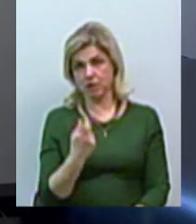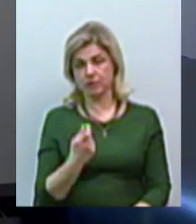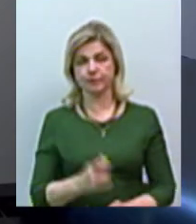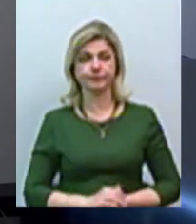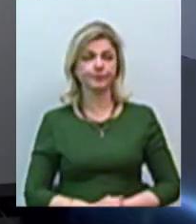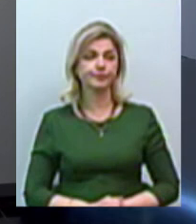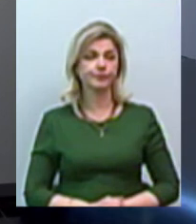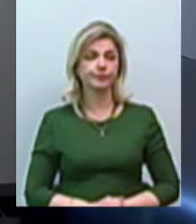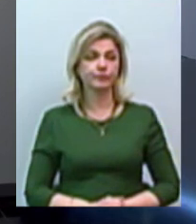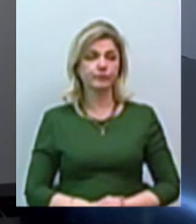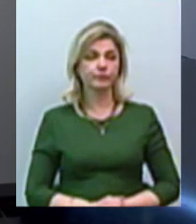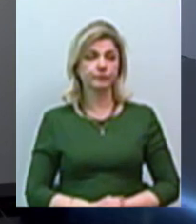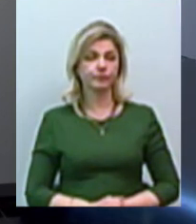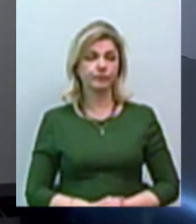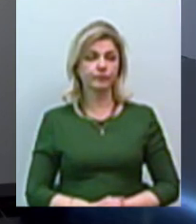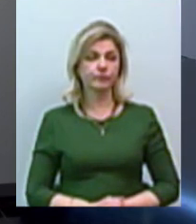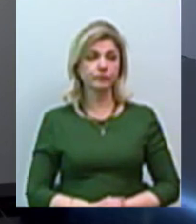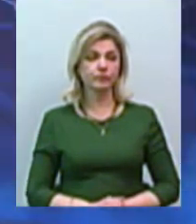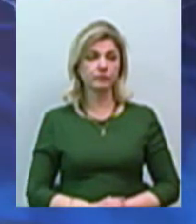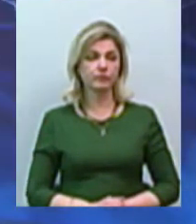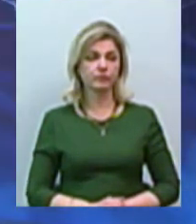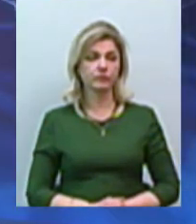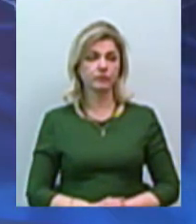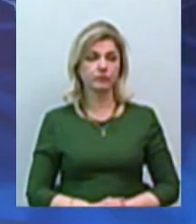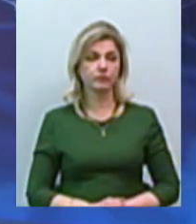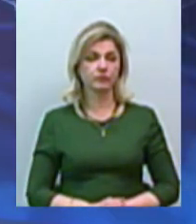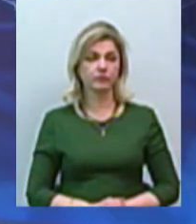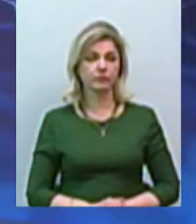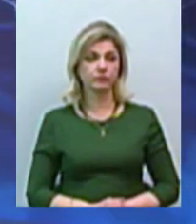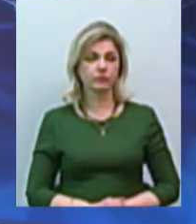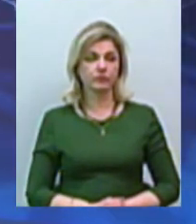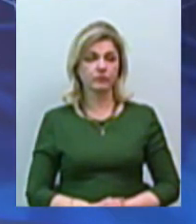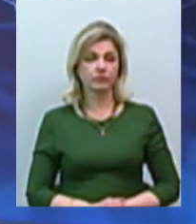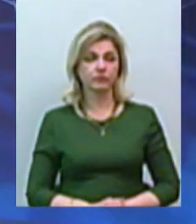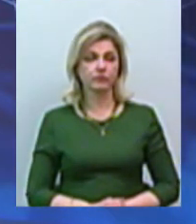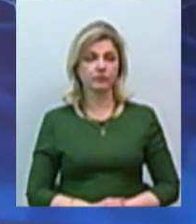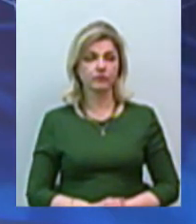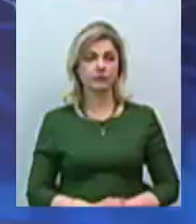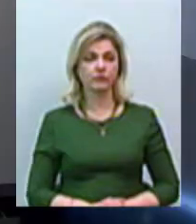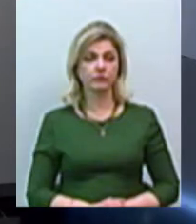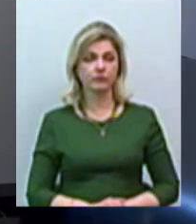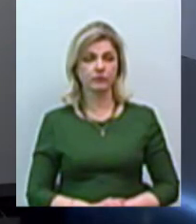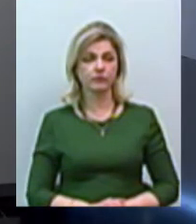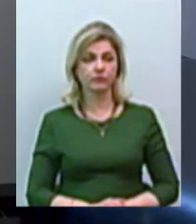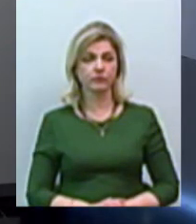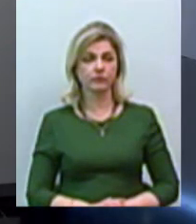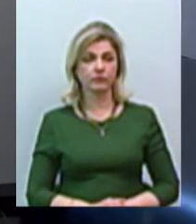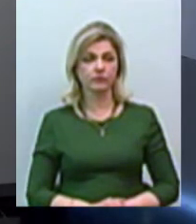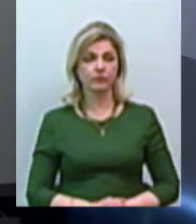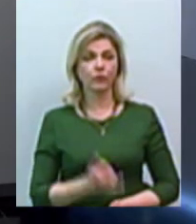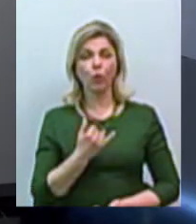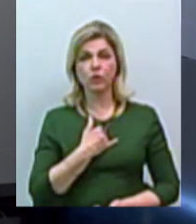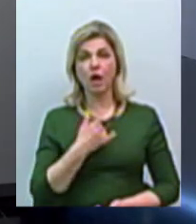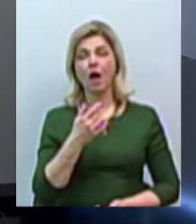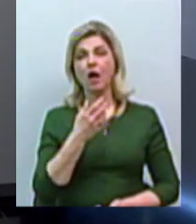відповідь на це питання не в вашій компетенції. надаємо послуги в гарячій воді. Теплопостачання в гарячій воді.